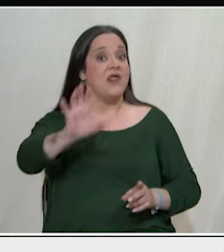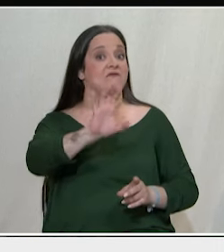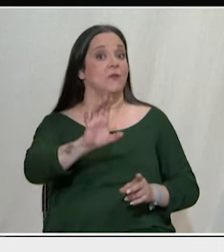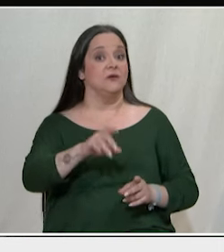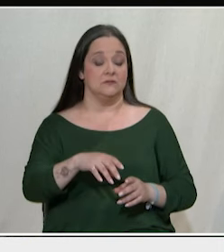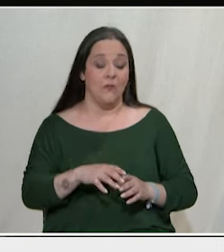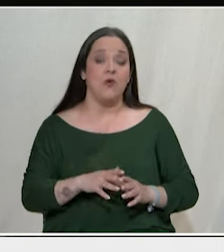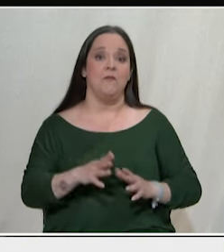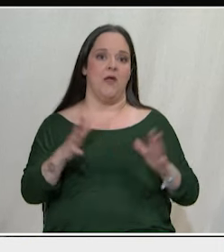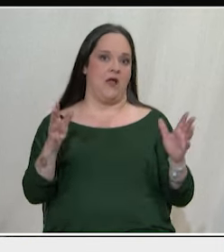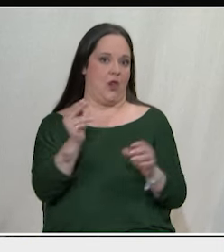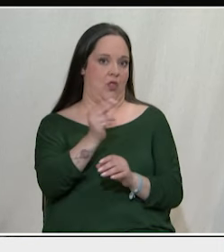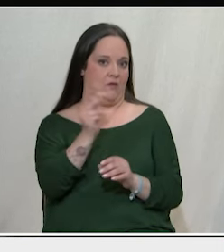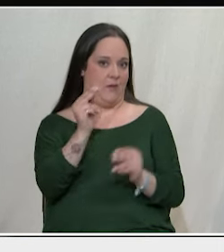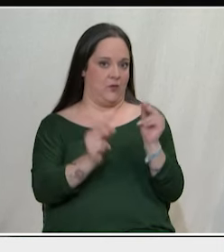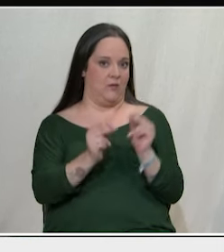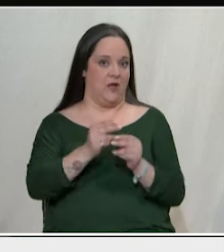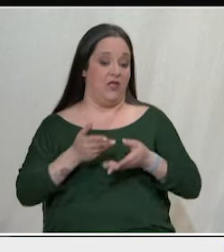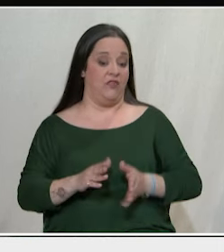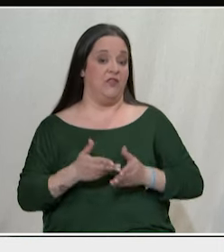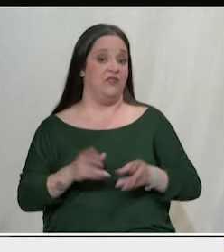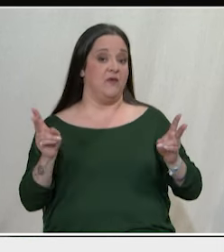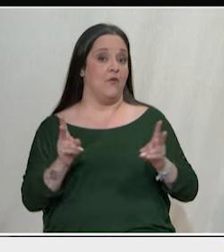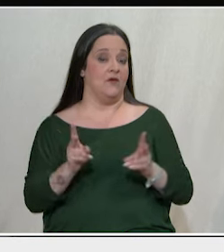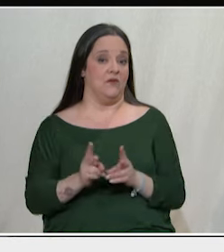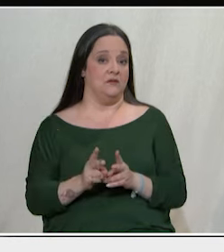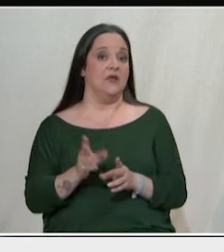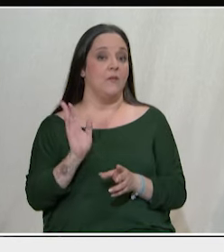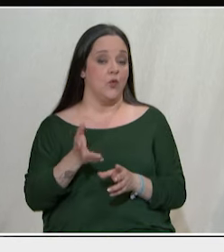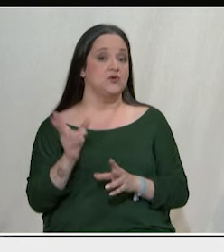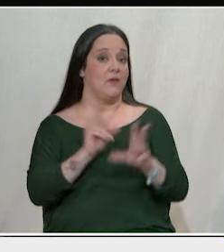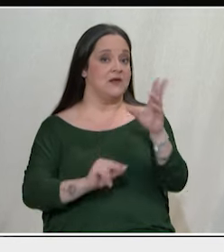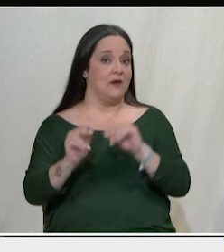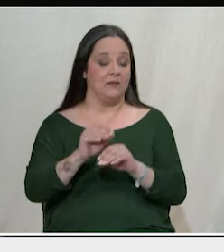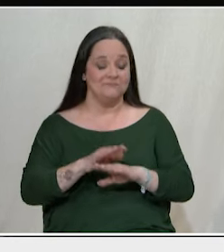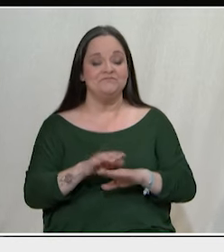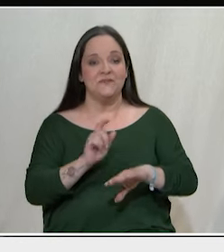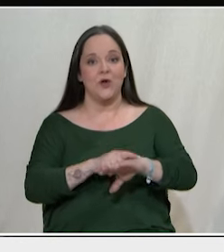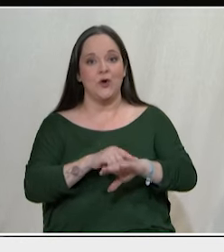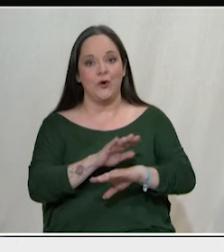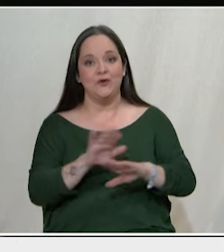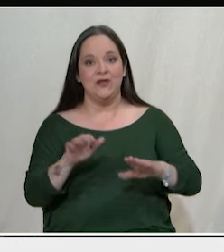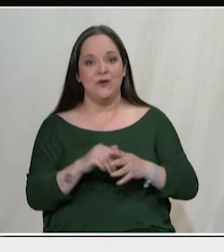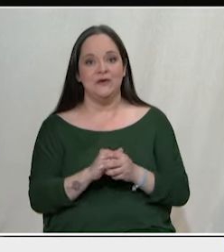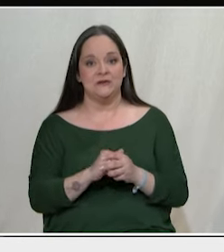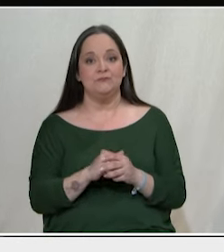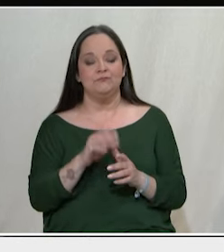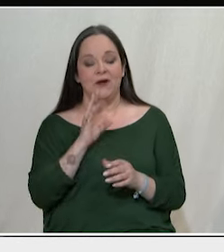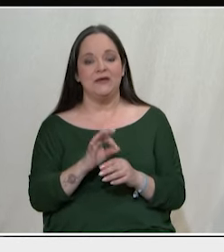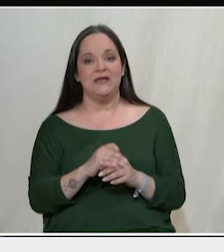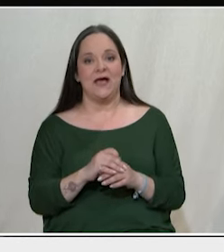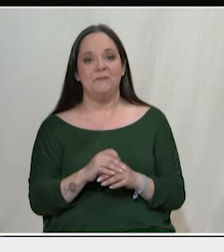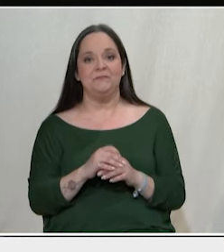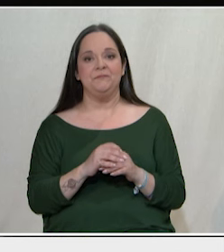θέμα το δημογραφικό και θα μπορούσαμε να συζητάμε κομπές... Τελειώνει ο χρόνος όμως και να... Είναι αδεισόπιτος, πραγματικά, έχετε δίκιο.